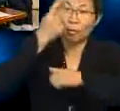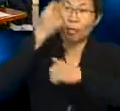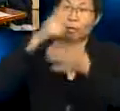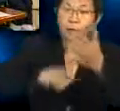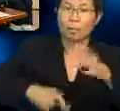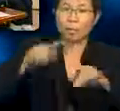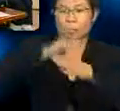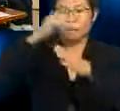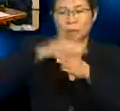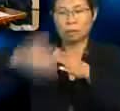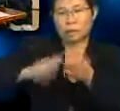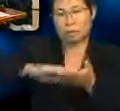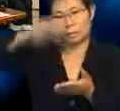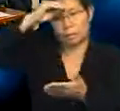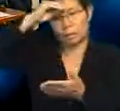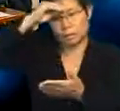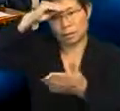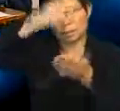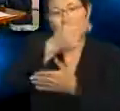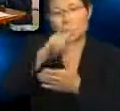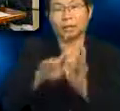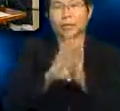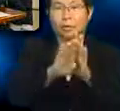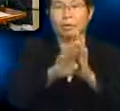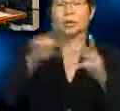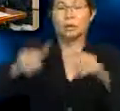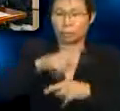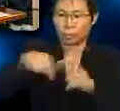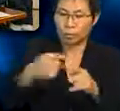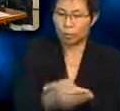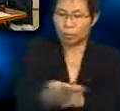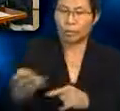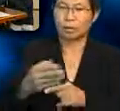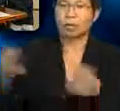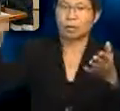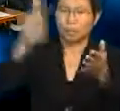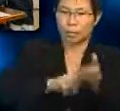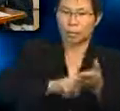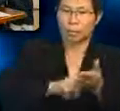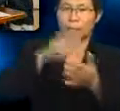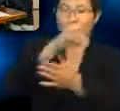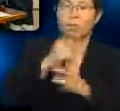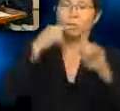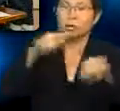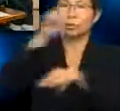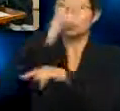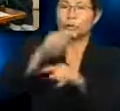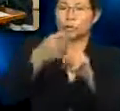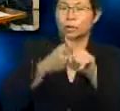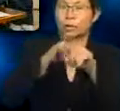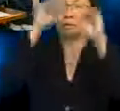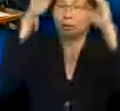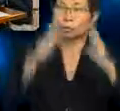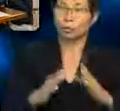yang telah dipelajari Hal ini terbukti Apabila mereka dapat membuat laporan Dan menjawab soalan daripada guru